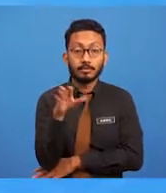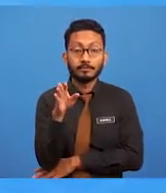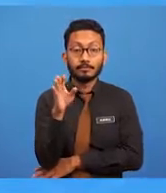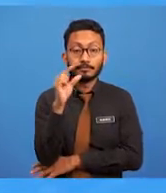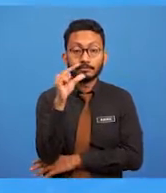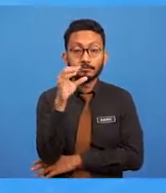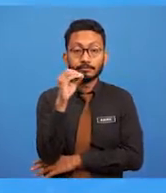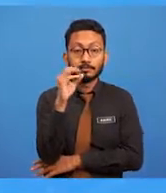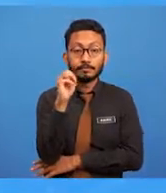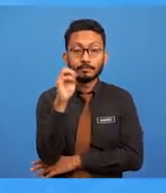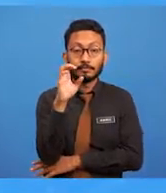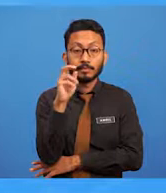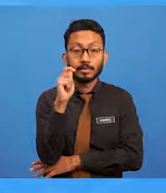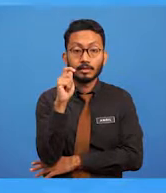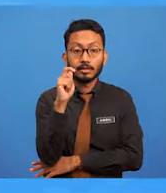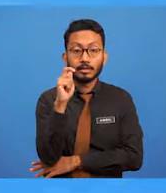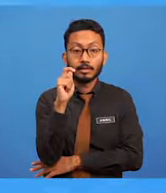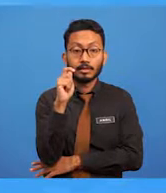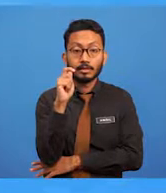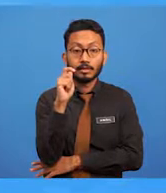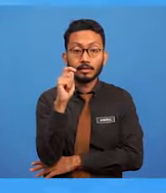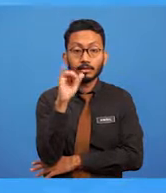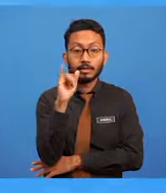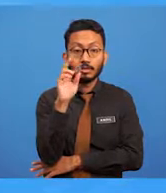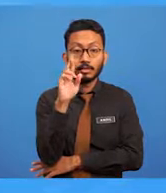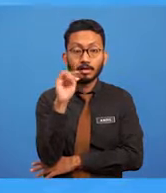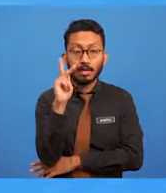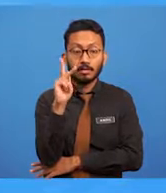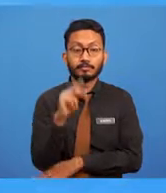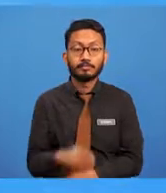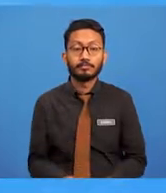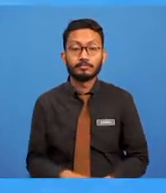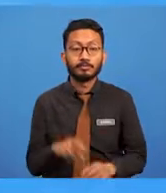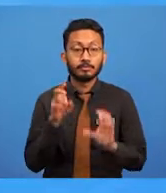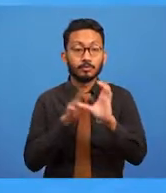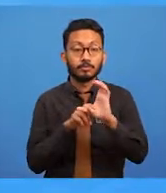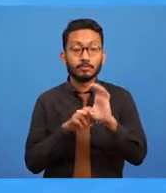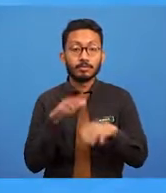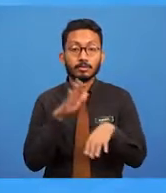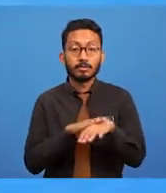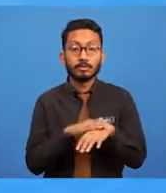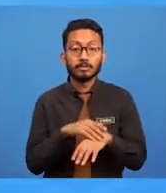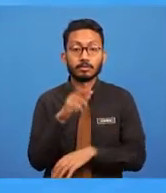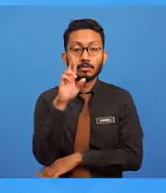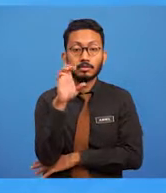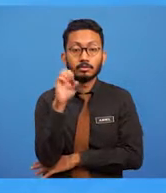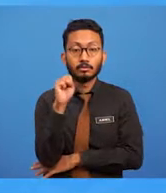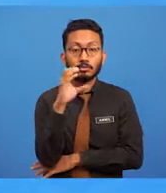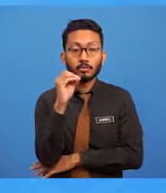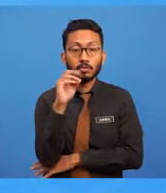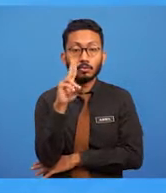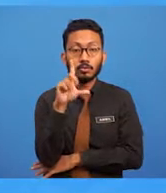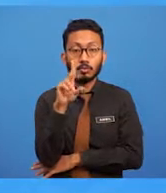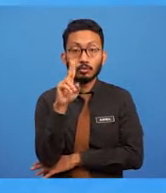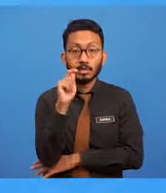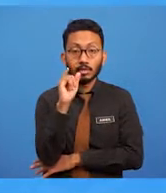Grafik vector tidak bergantung kepada resolution seperti yang saya katakan tadi